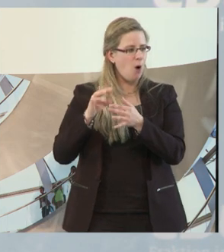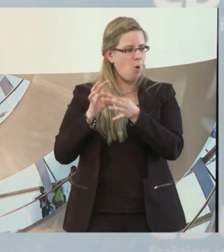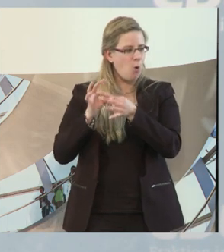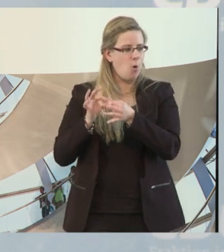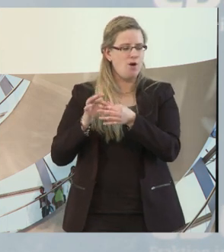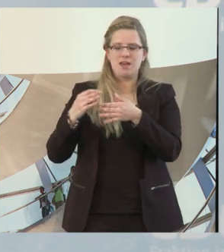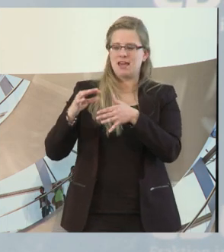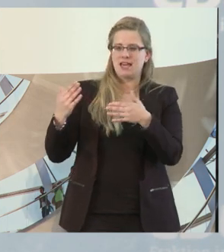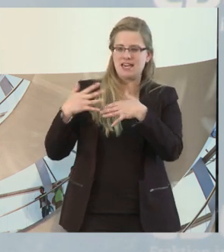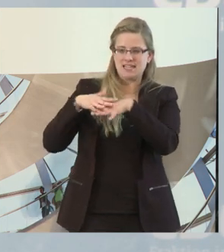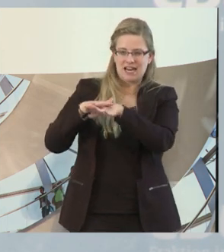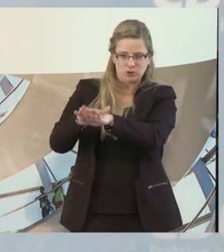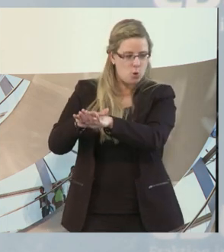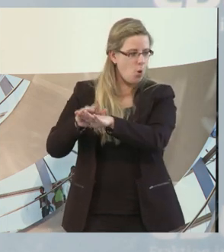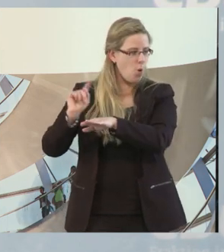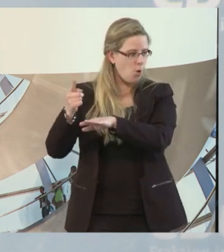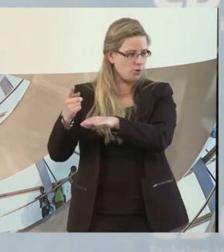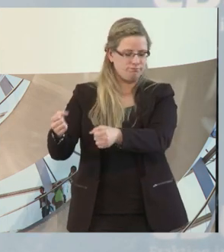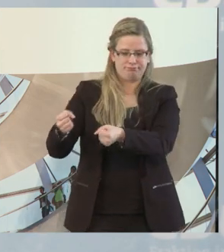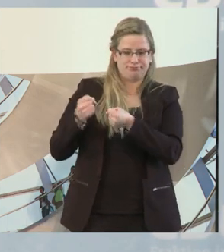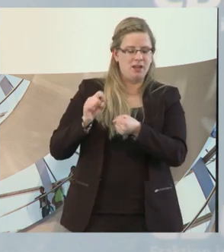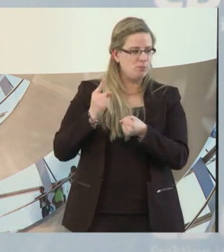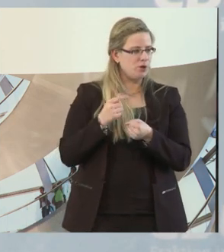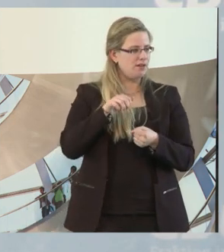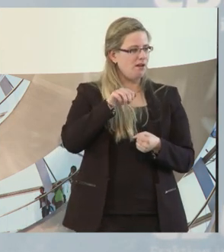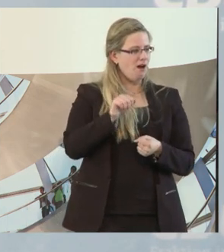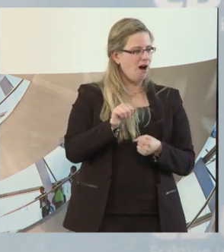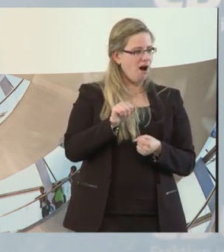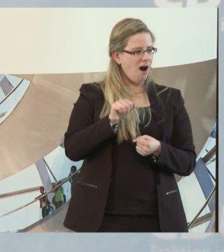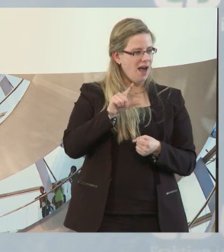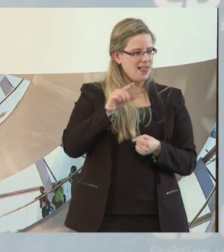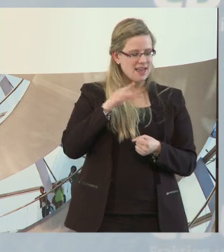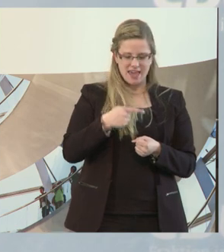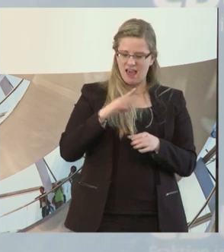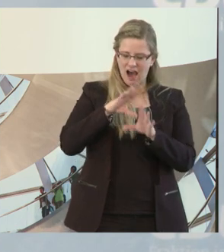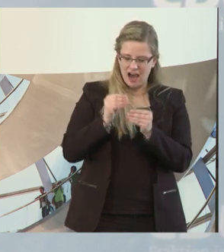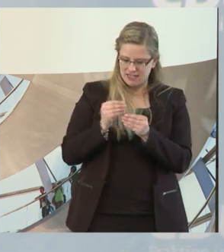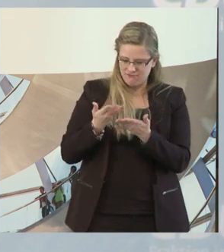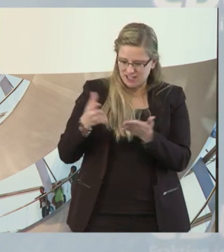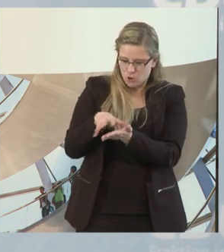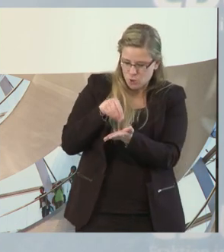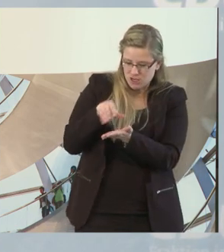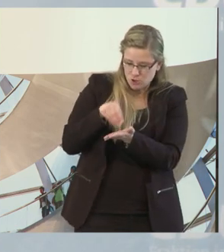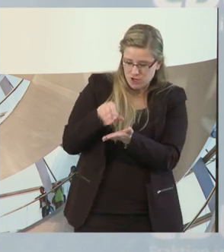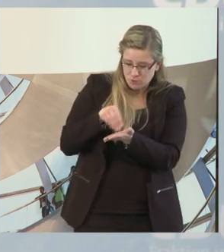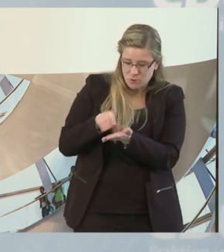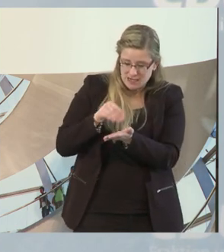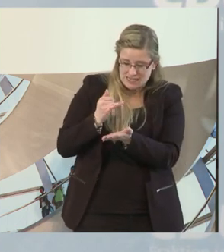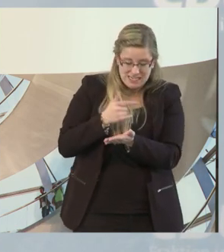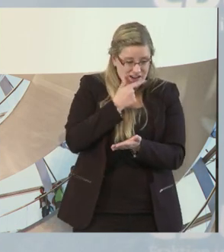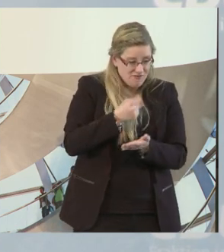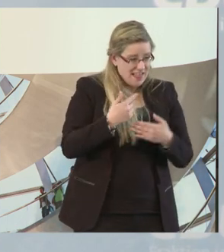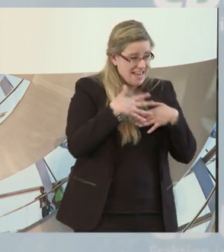und haben uns im Grunde aus dem AUG alles geklaut, was wir brauchten, um einen neuen Integrationsweg in die